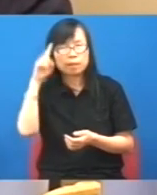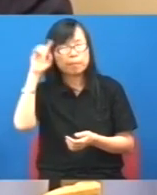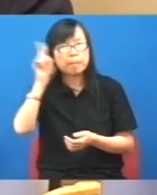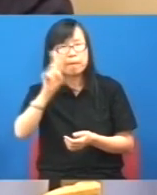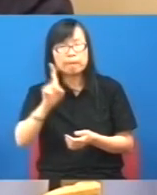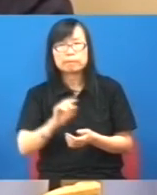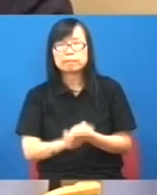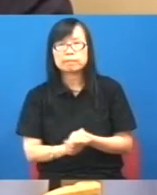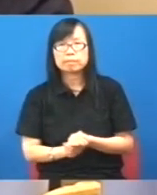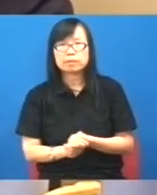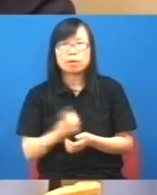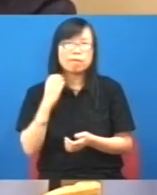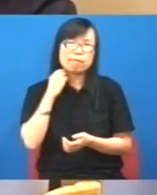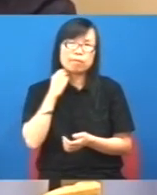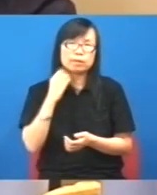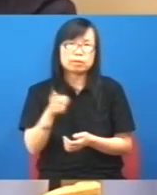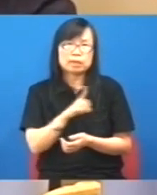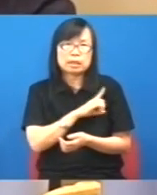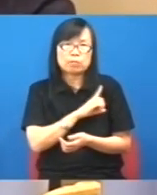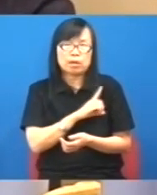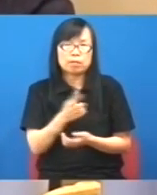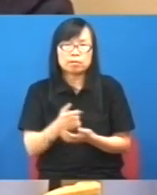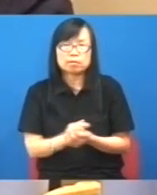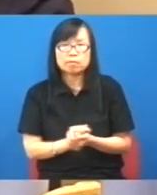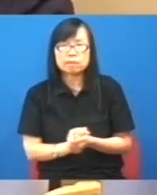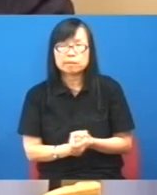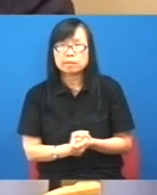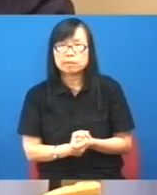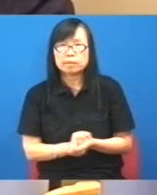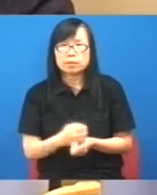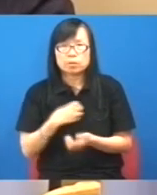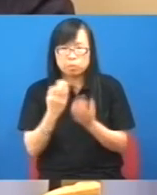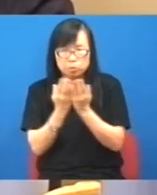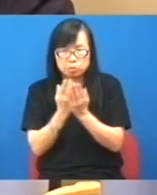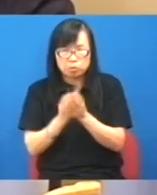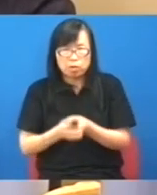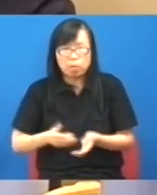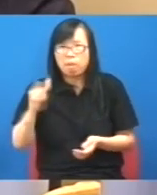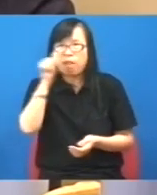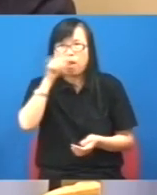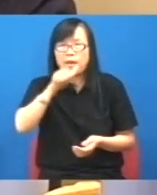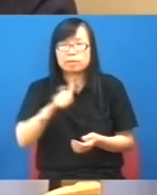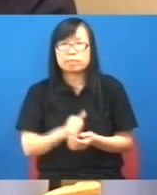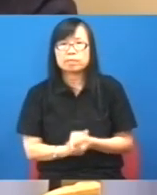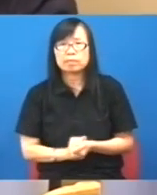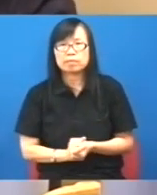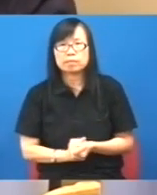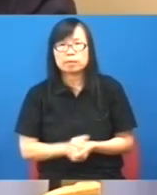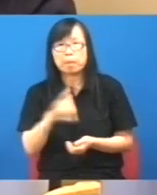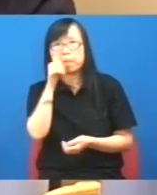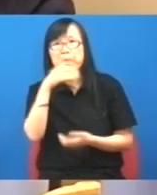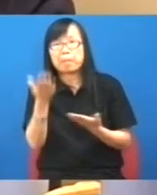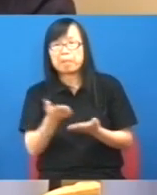我覺得頑固和自以為是自我理念就是覺得自己讀書的人大了你有甚麼這麼厲害